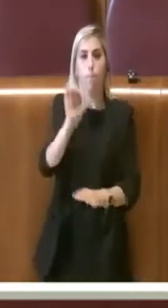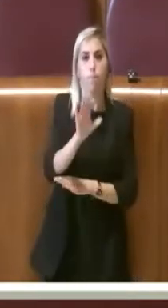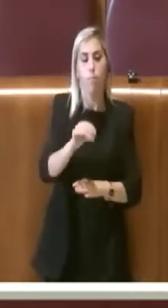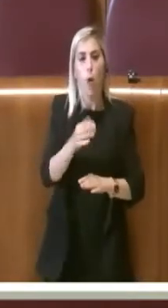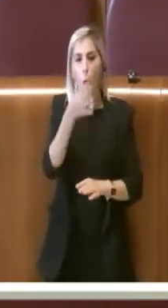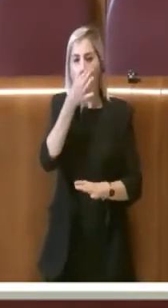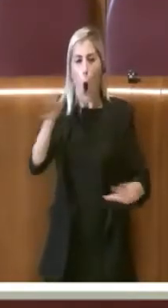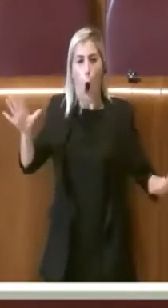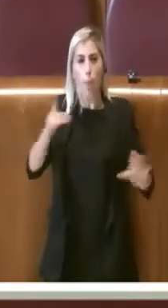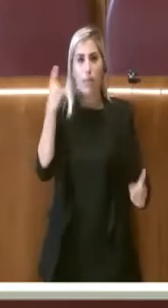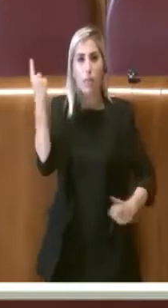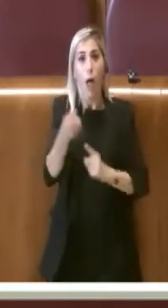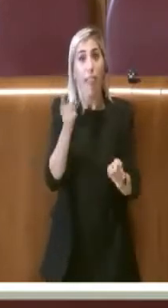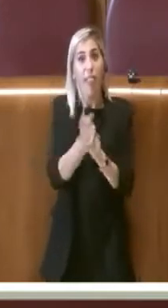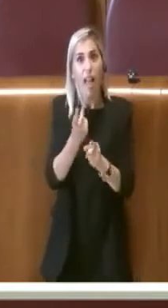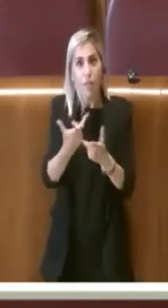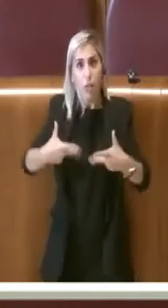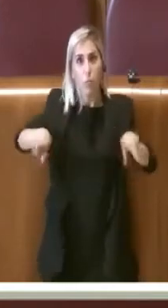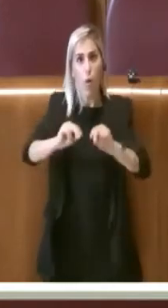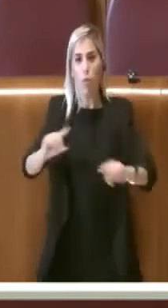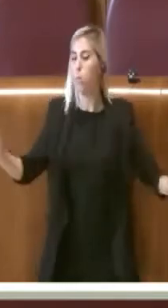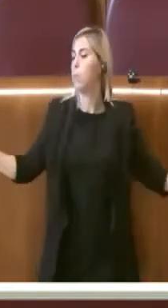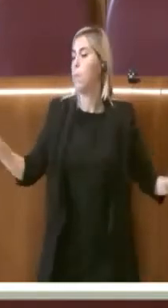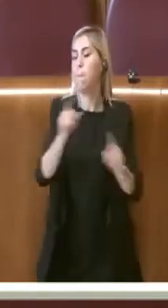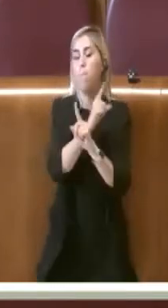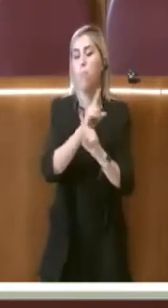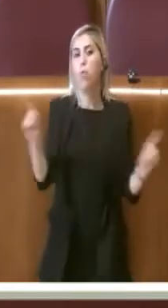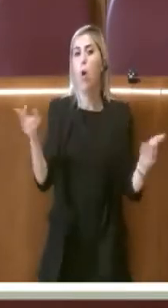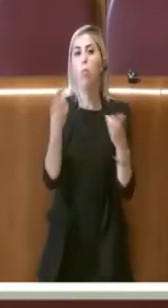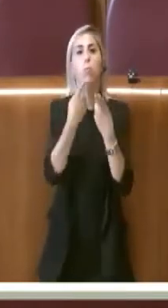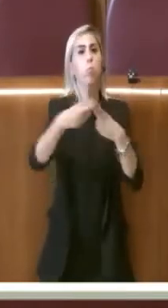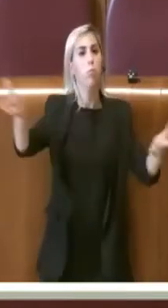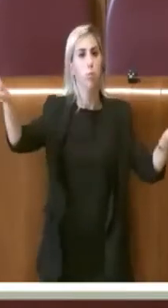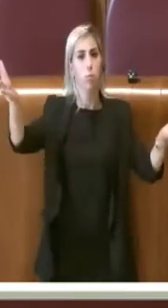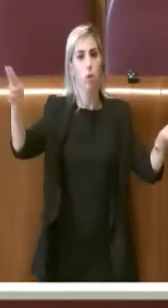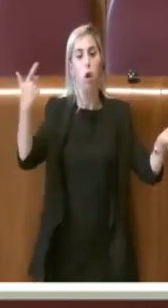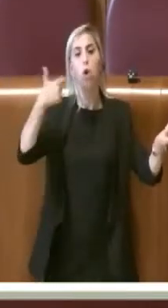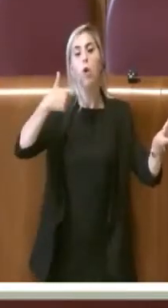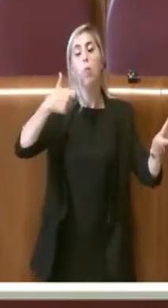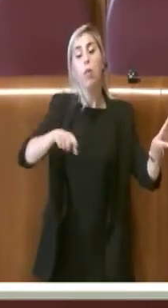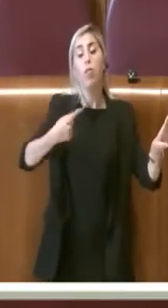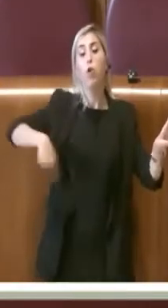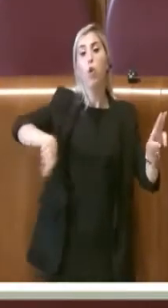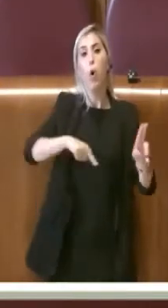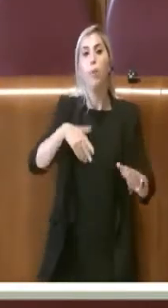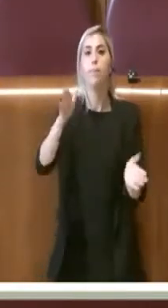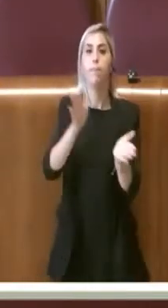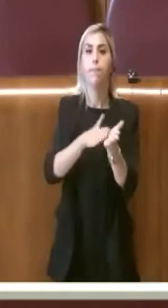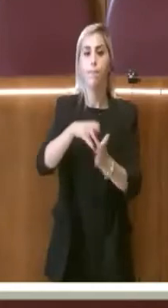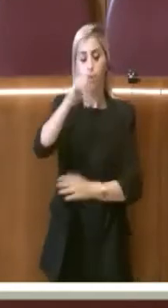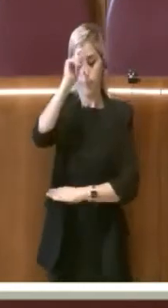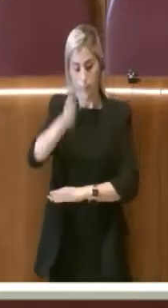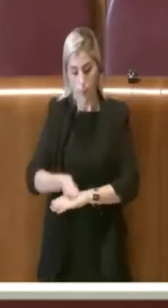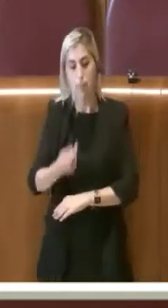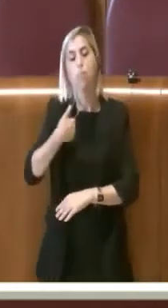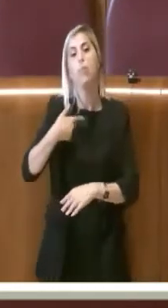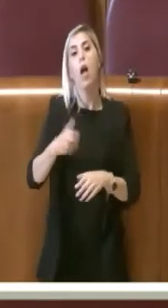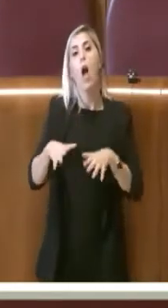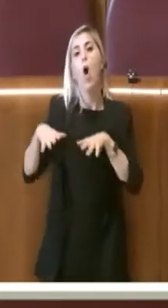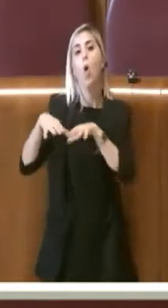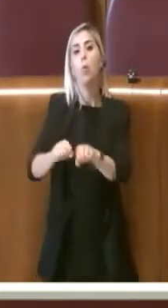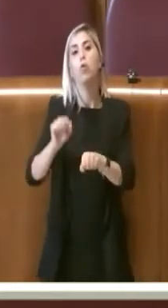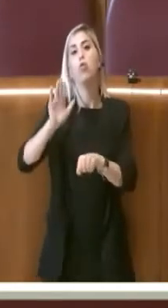'orrore non si deve più ripetere. Per cui siamo tutti riconoscenti a Leliana Segre per il suo impegno che sta portando